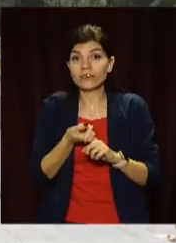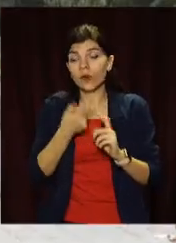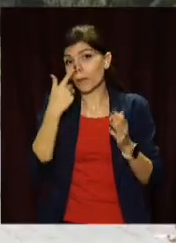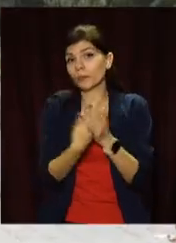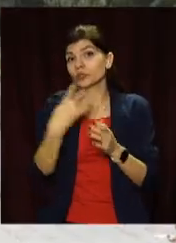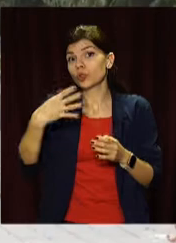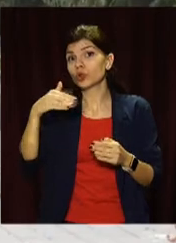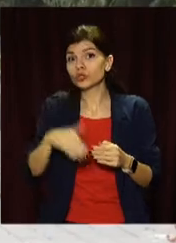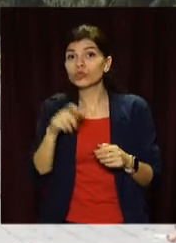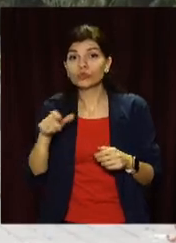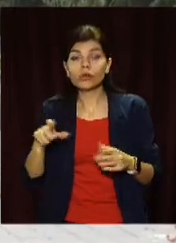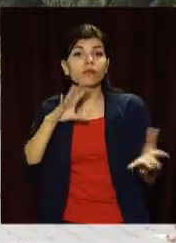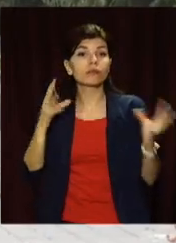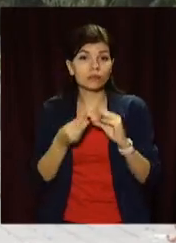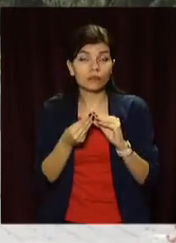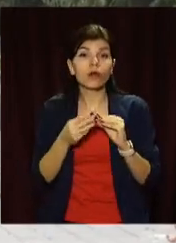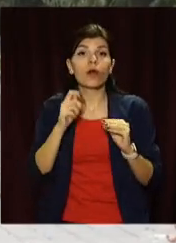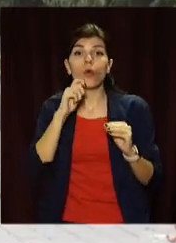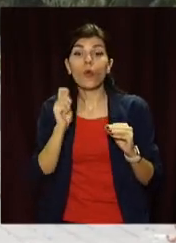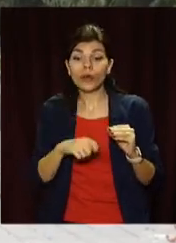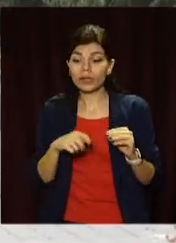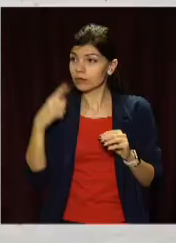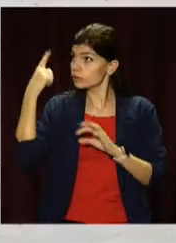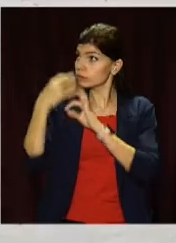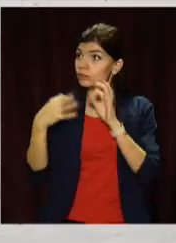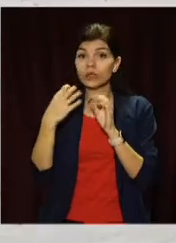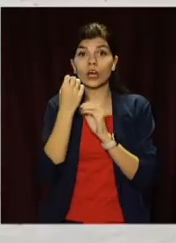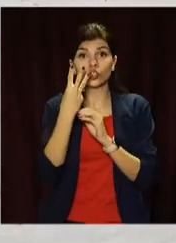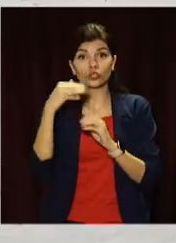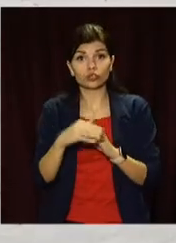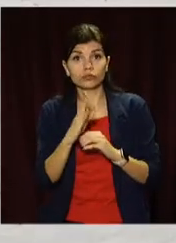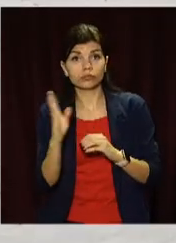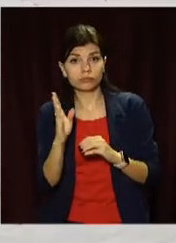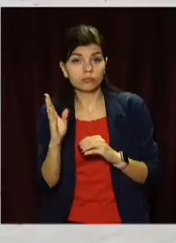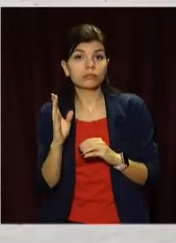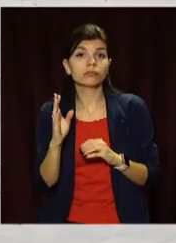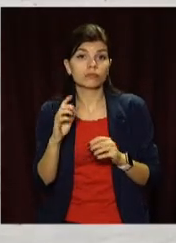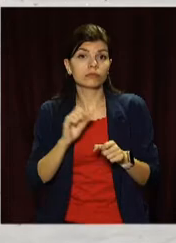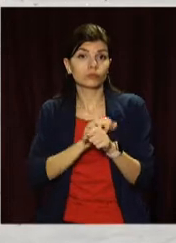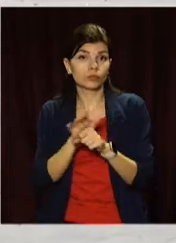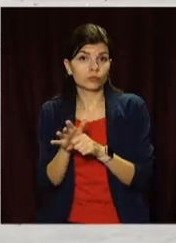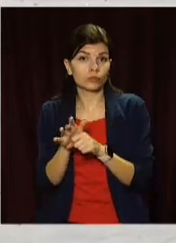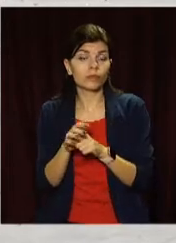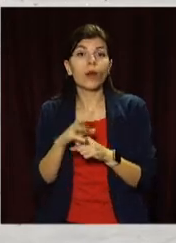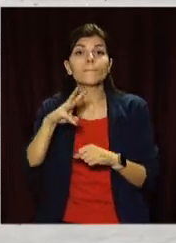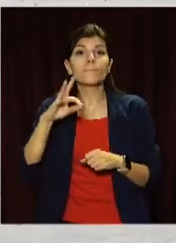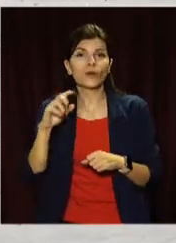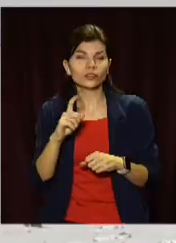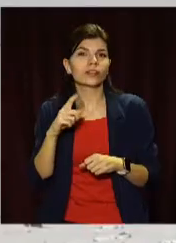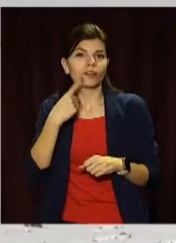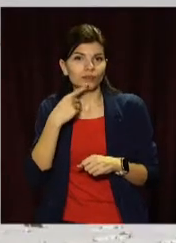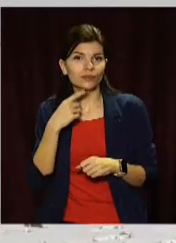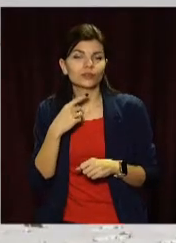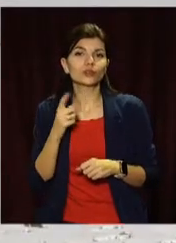понад 40 тисяч людей. В Україні за минулу добу понад 13 тисяч нових випадків коронавірусу. Між тим, у МОЗ з оптимізмом